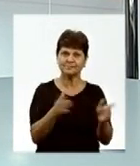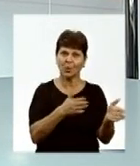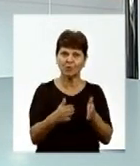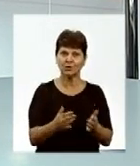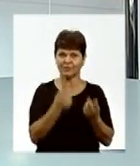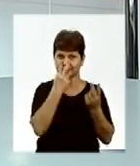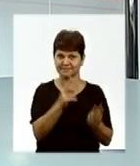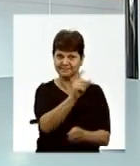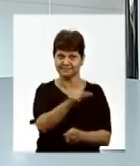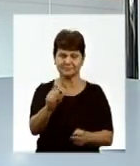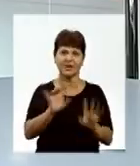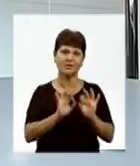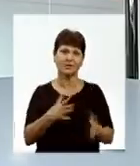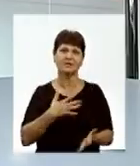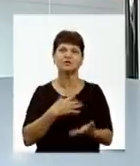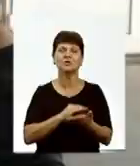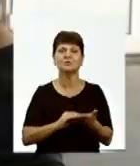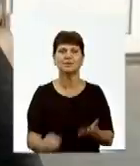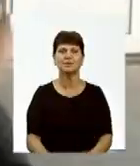глядачів, розкаже Руслана Ткачук.